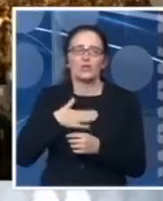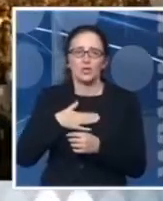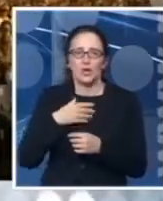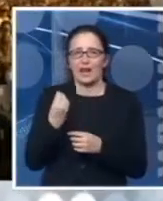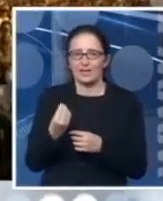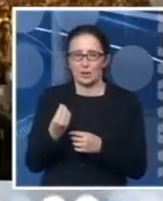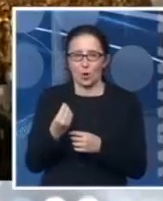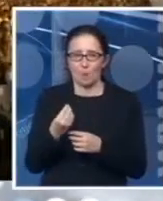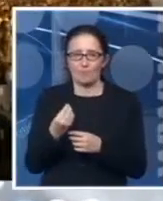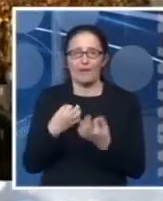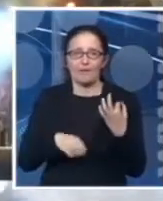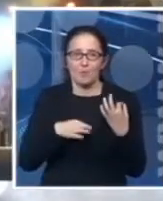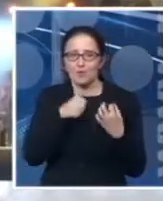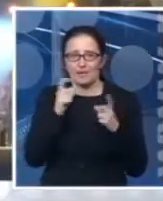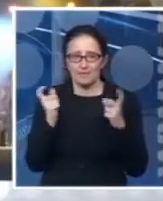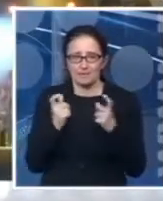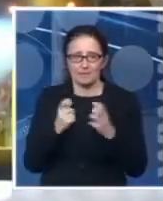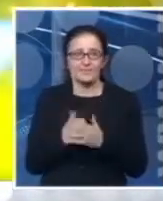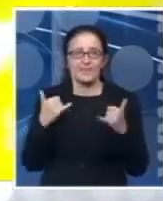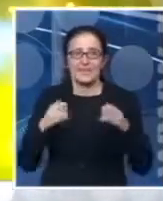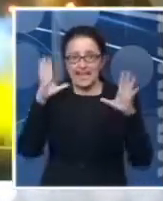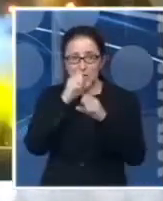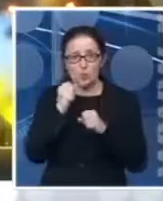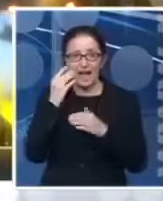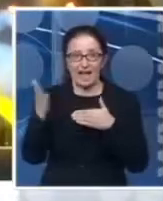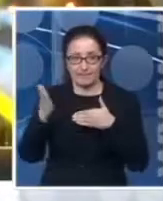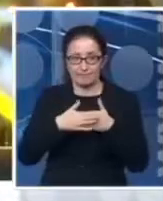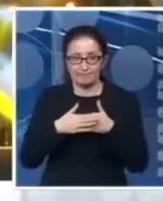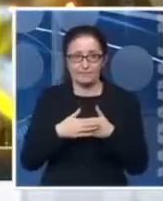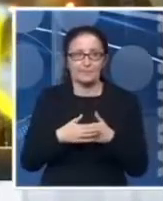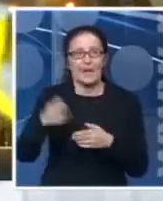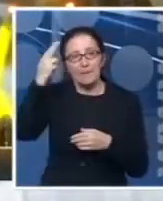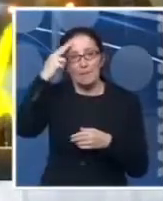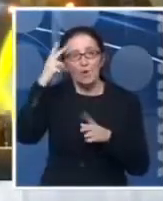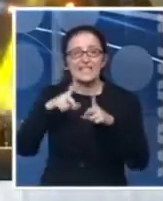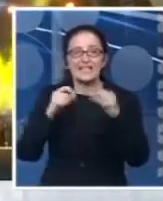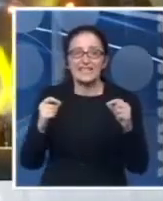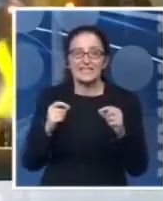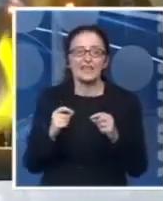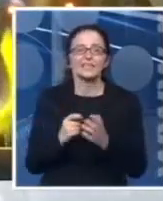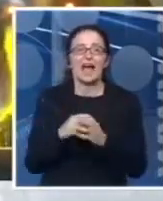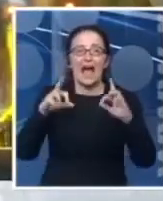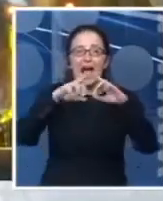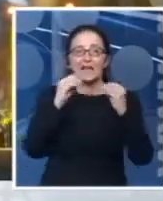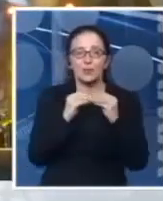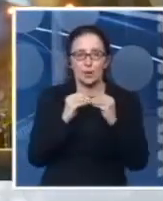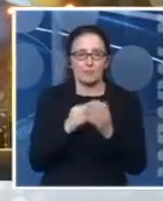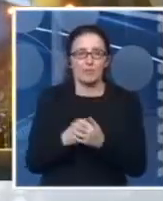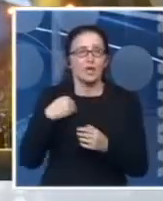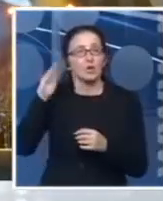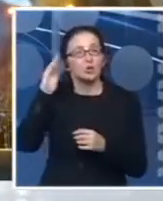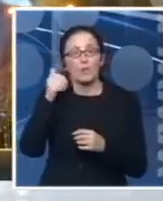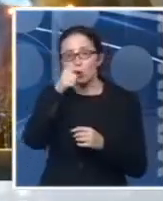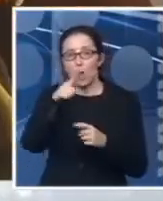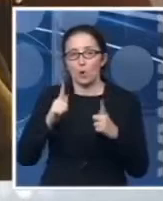dobre muzike i provoda. Večeras na zatvaranju regi zvezda sa Jamajike Anthony B. Da čujemo šta ono